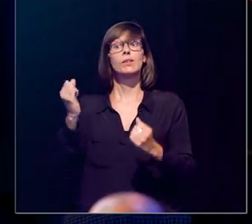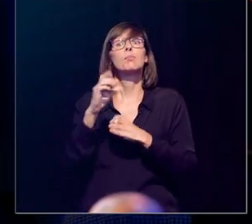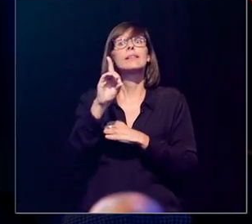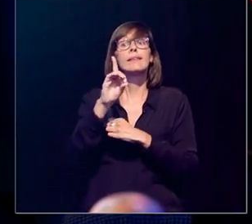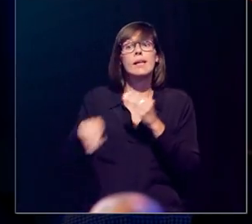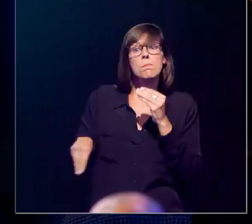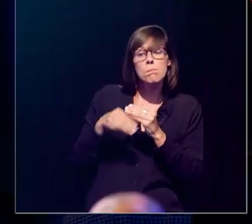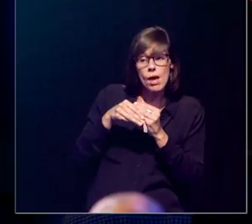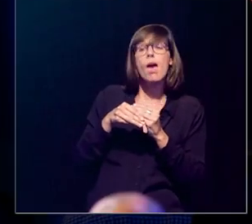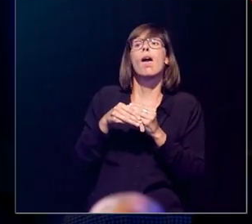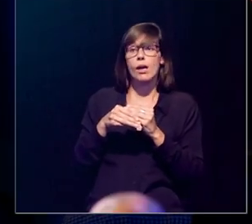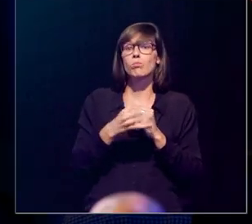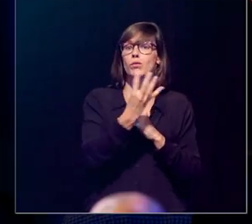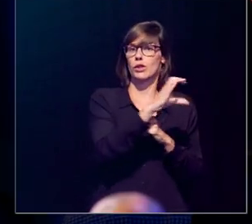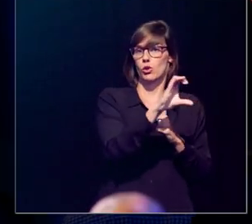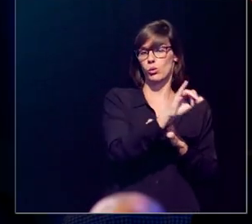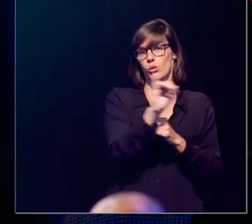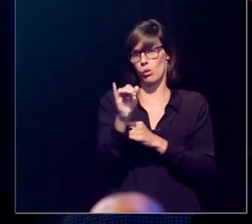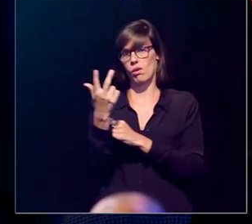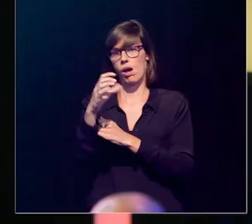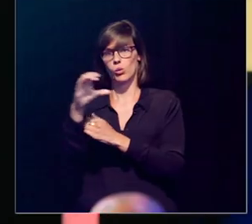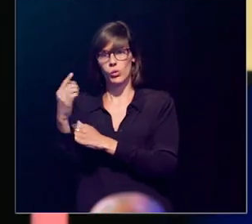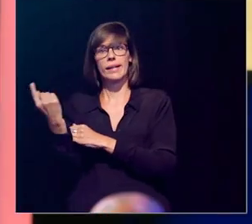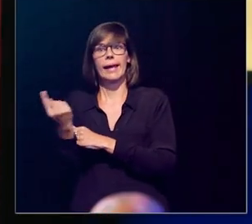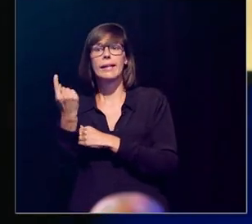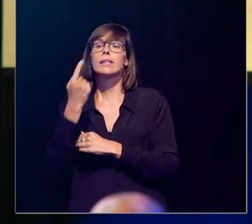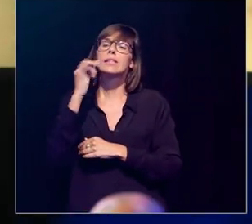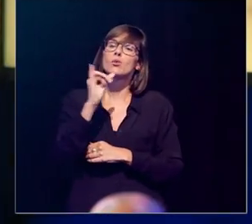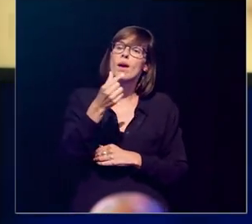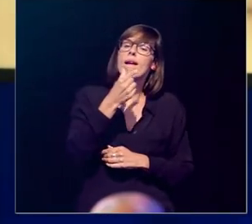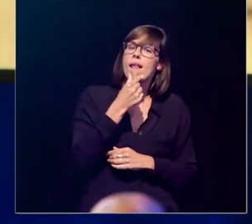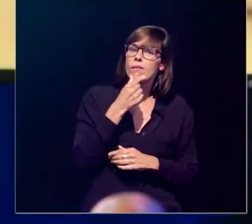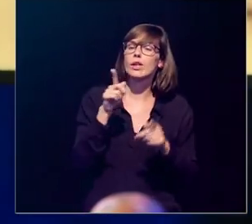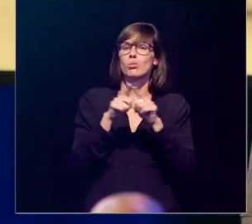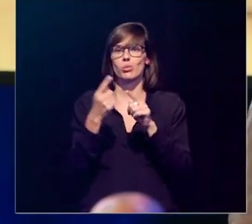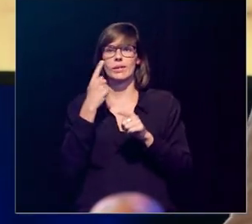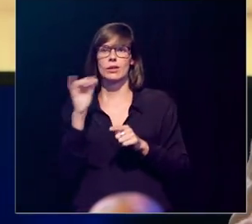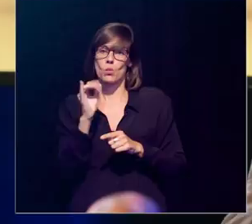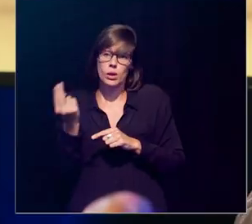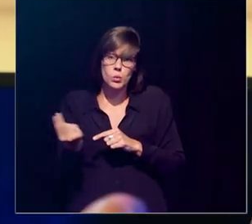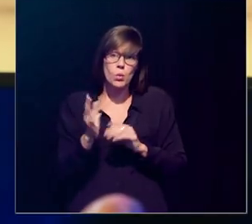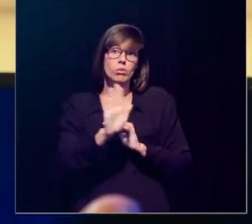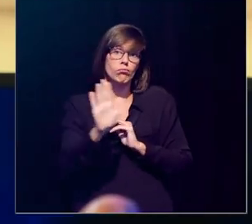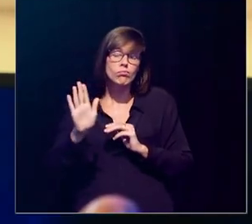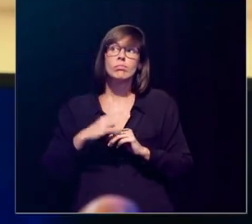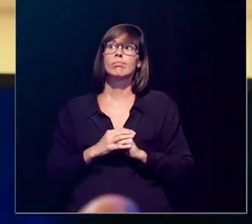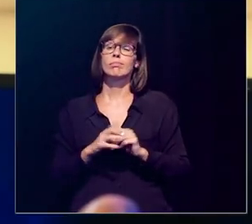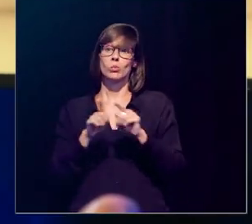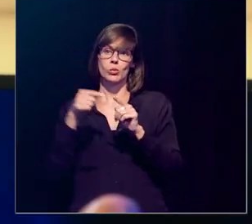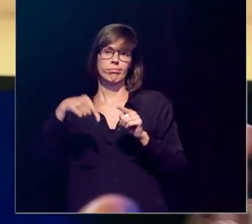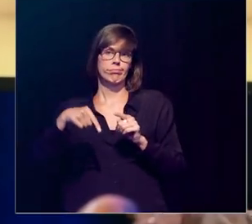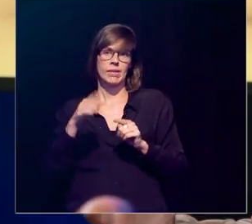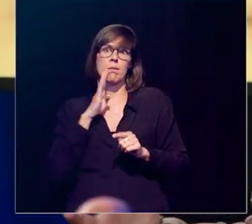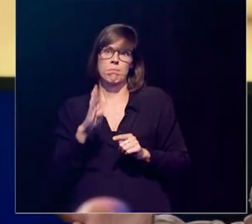aan zonlicht. Dus vitamine D-supplementen. 400 tot 800 eenheden, afhankelijk van de